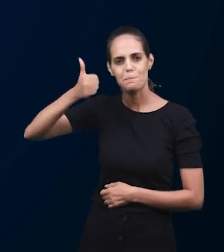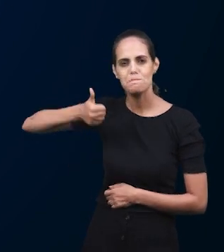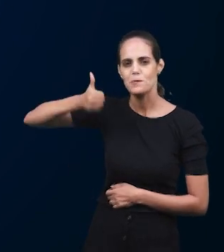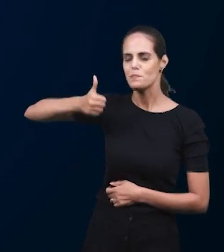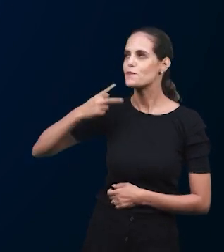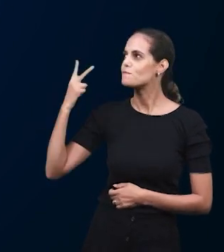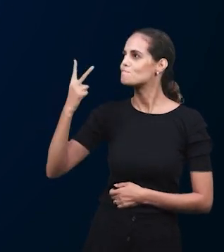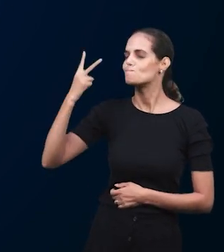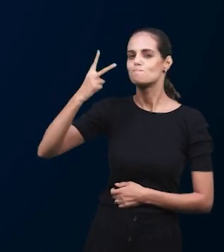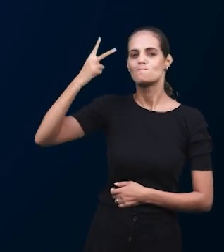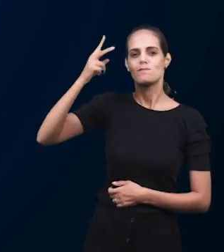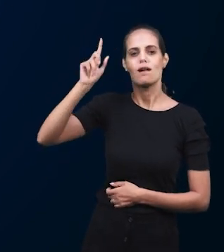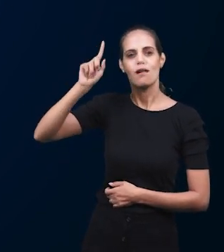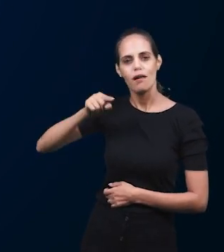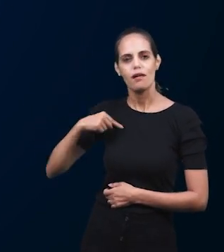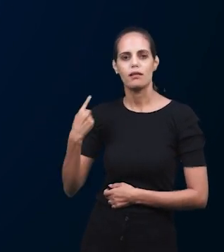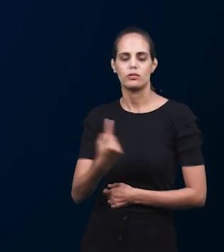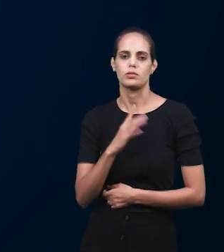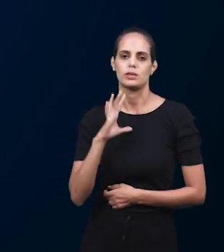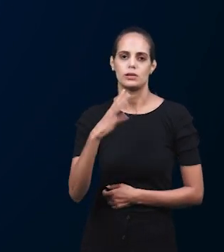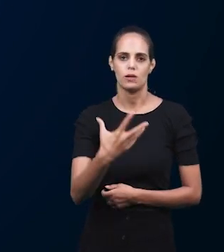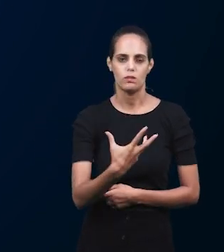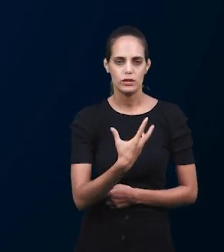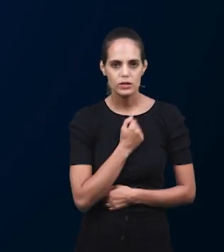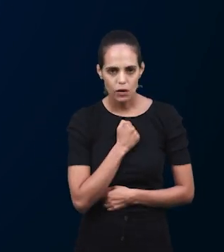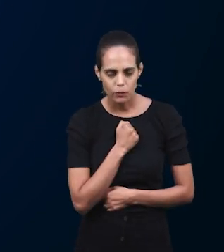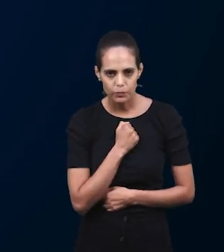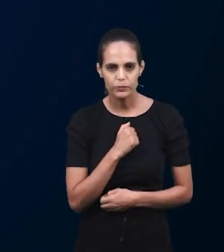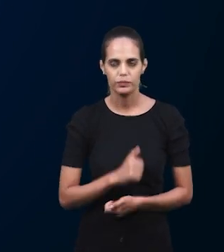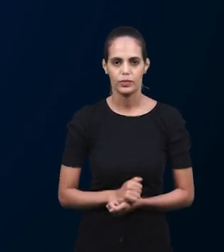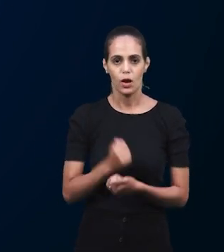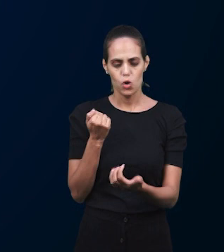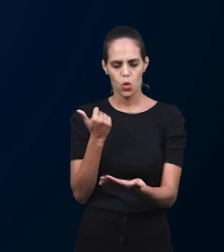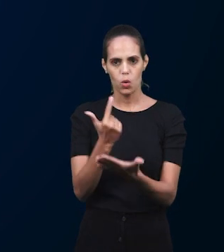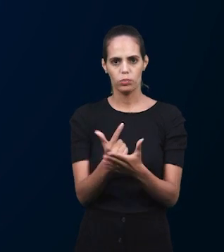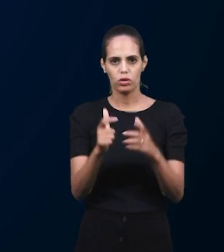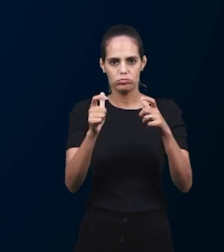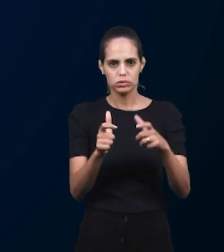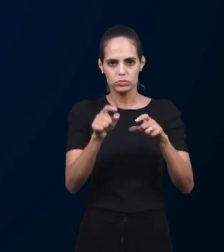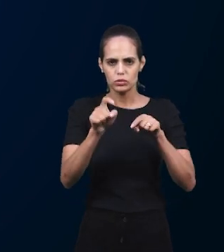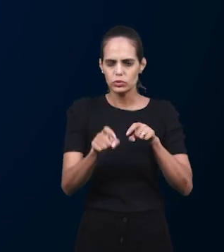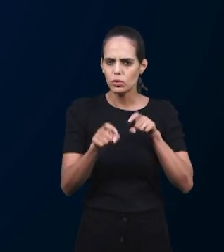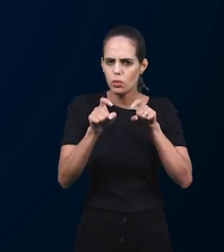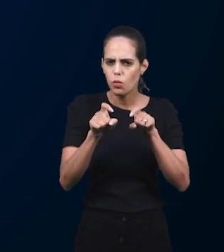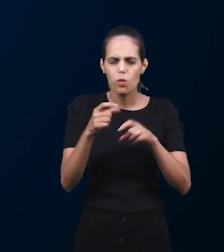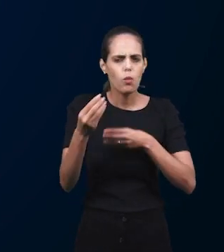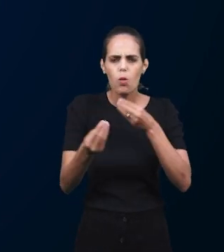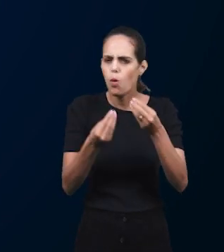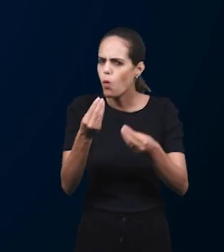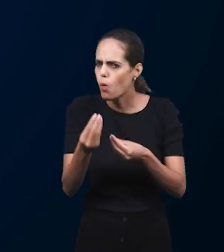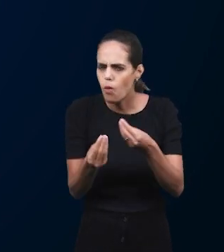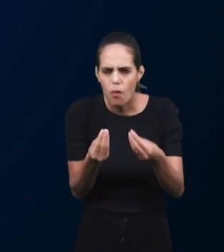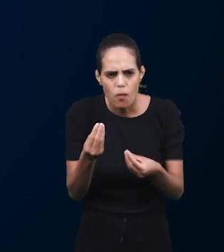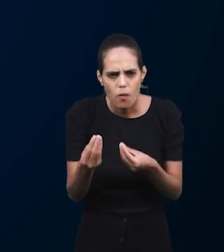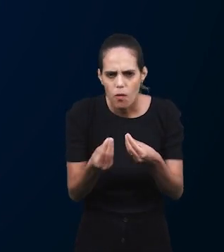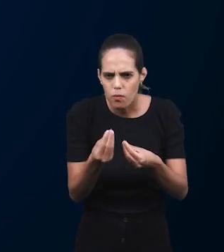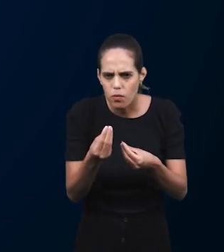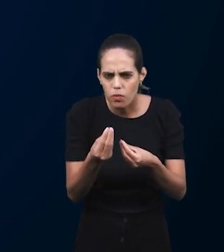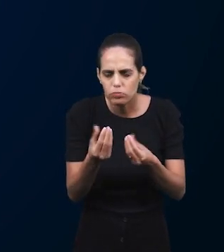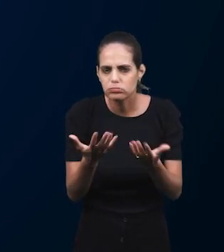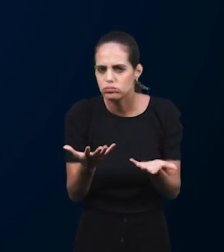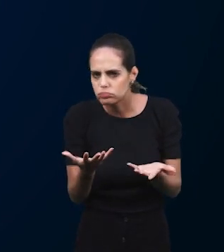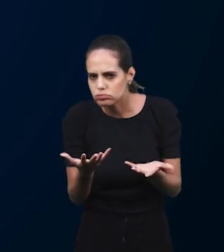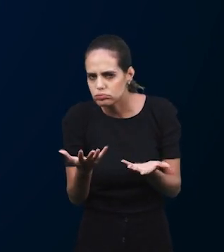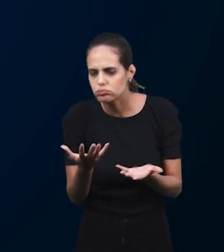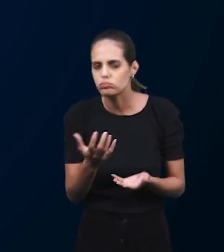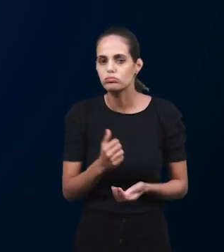что нет ничего более драгоценного, чем наше спасение. Он купил поле, на какие